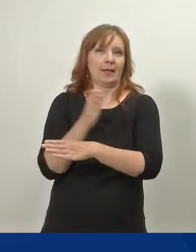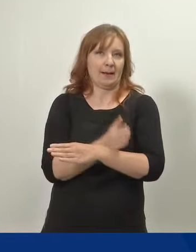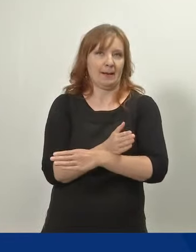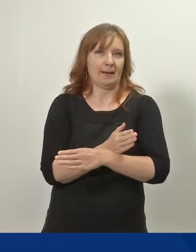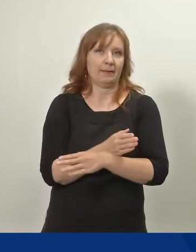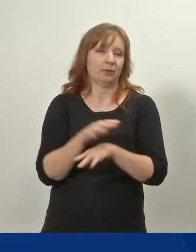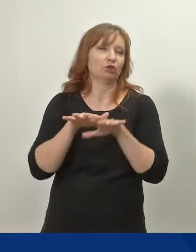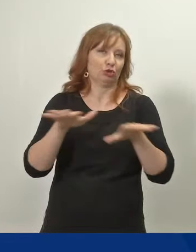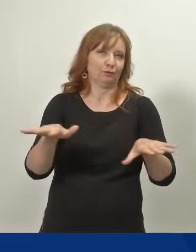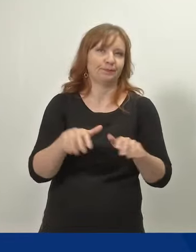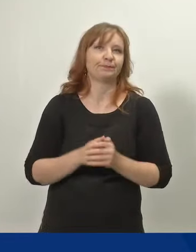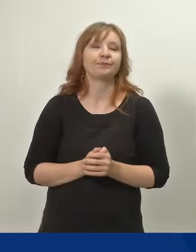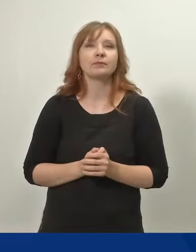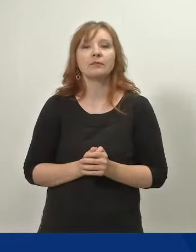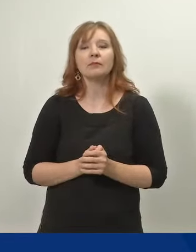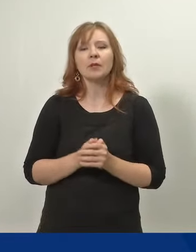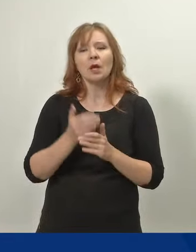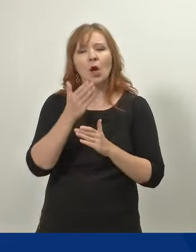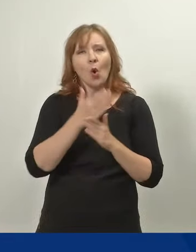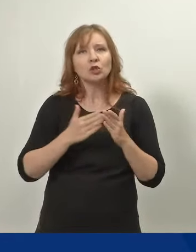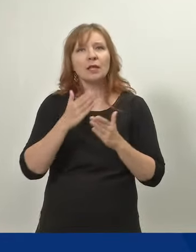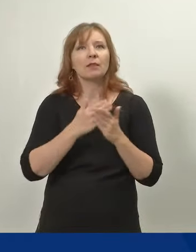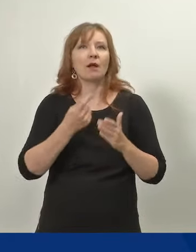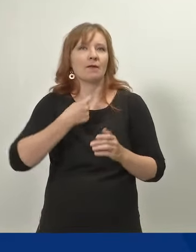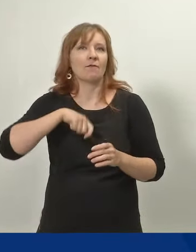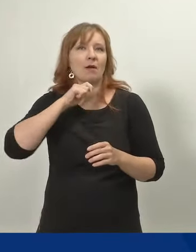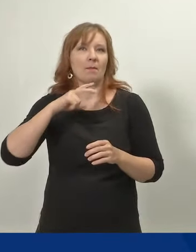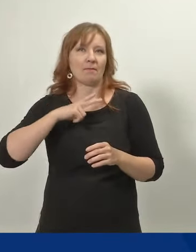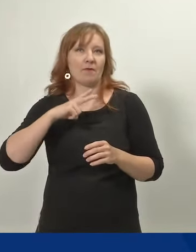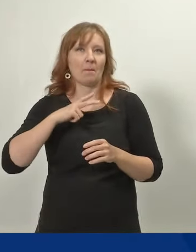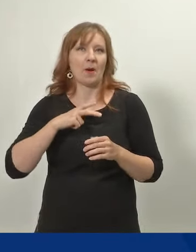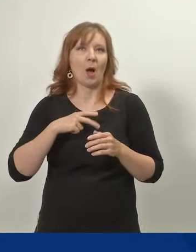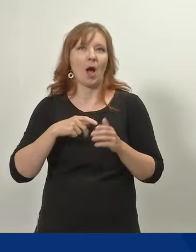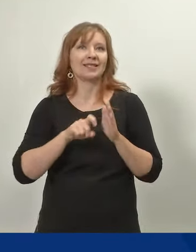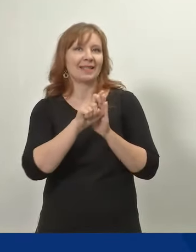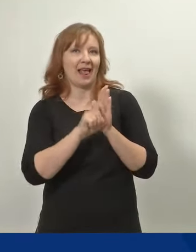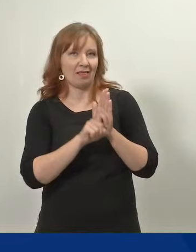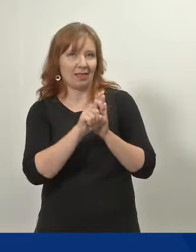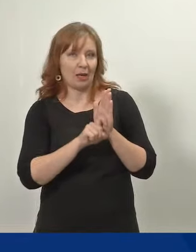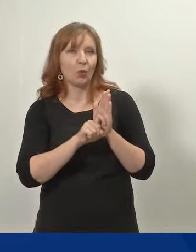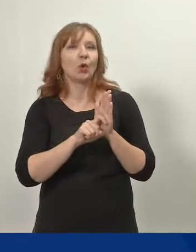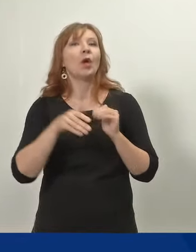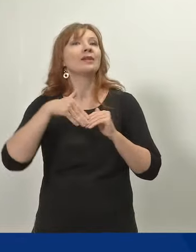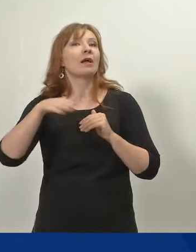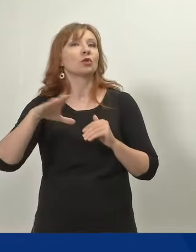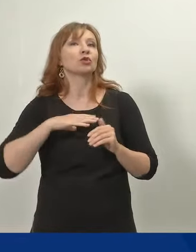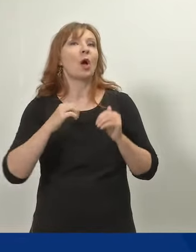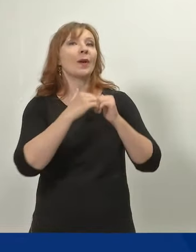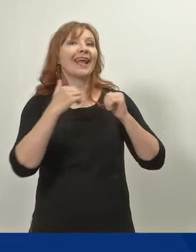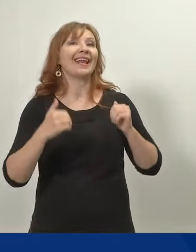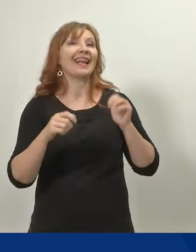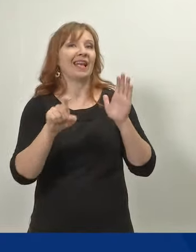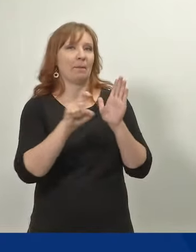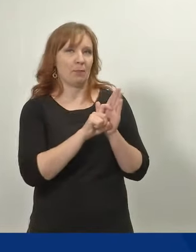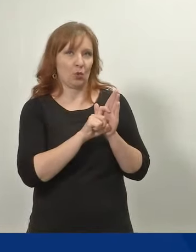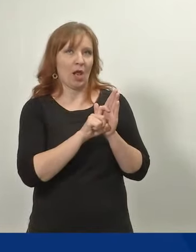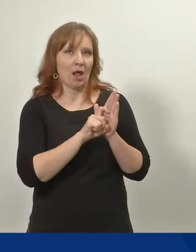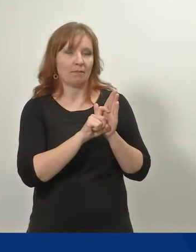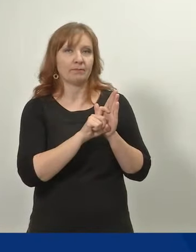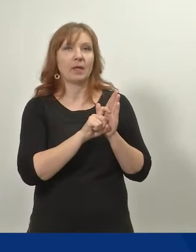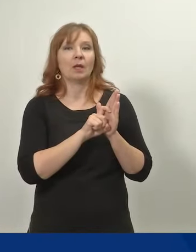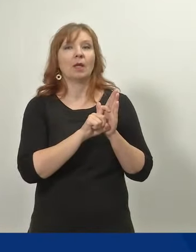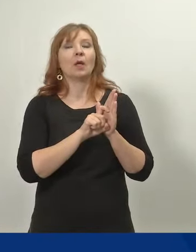Osittaista vanhempainvapaata koskeva sääntely on laissa jatkossa oma pykälänsä, ja se säilyy tässä kohtaa edelleen